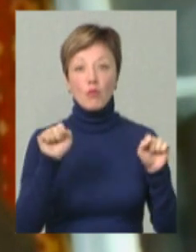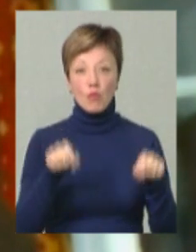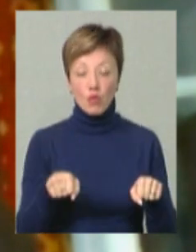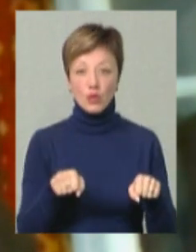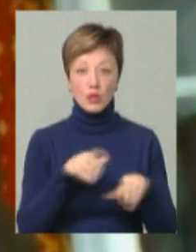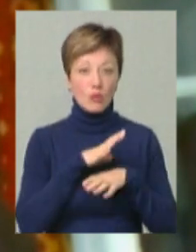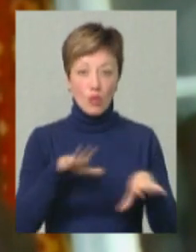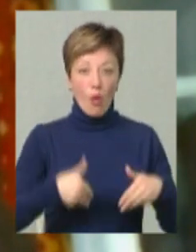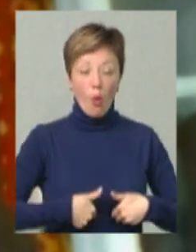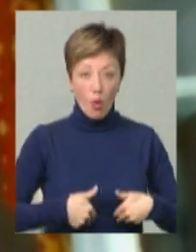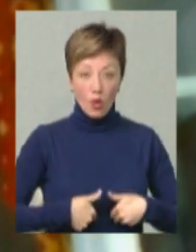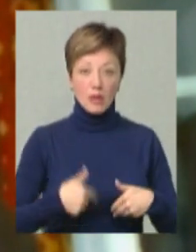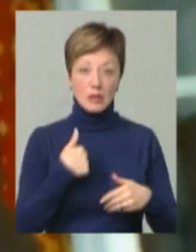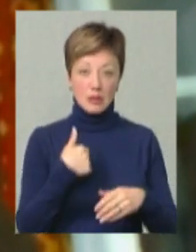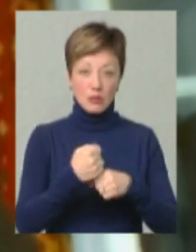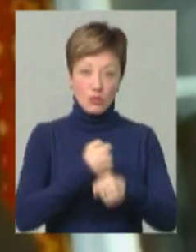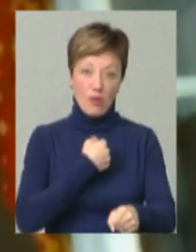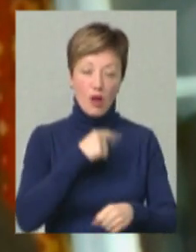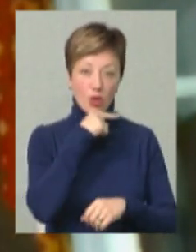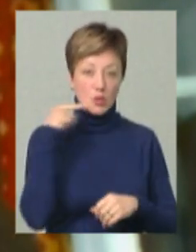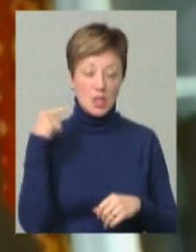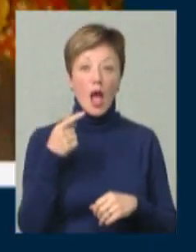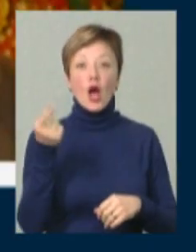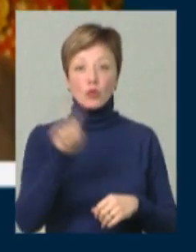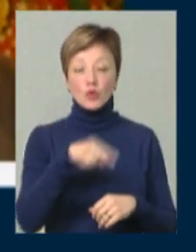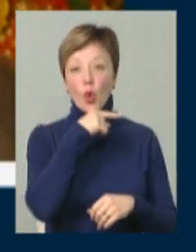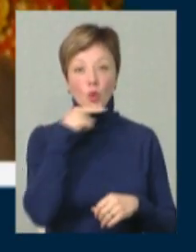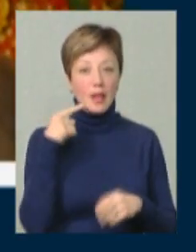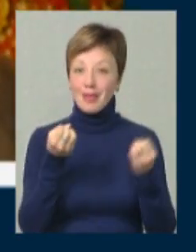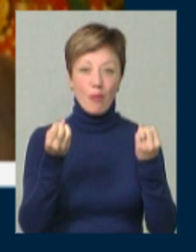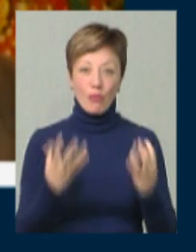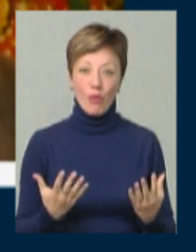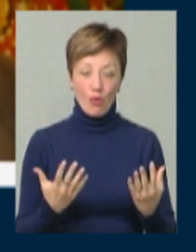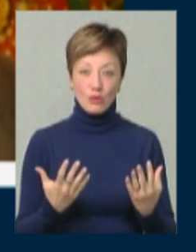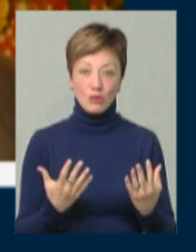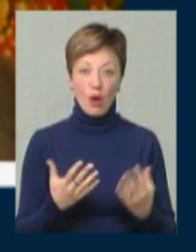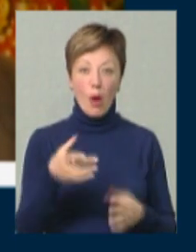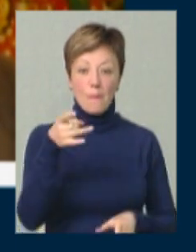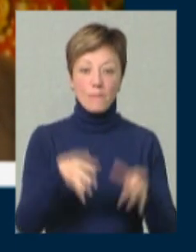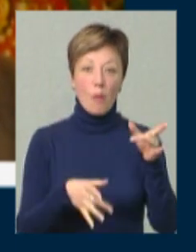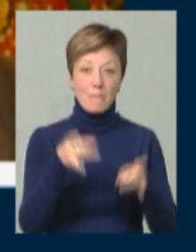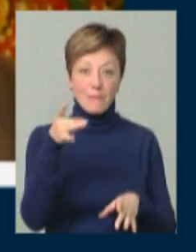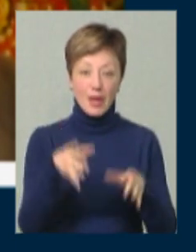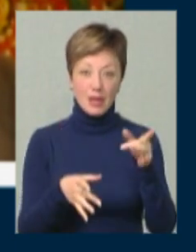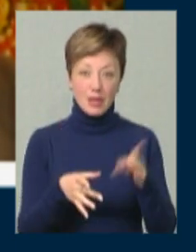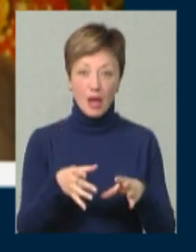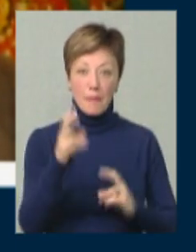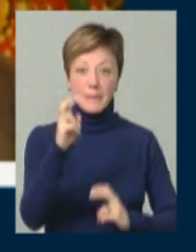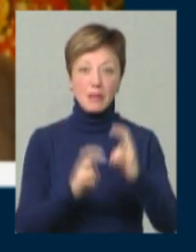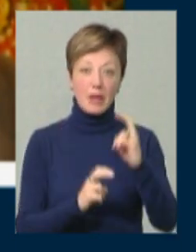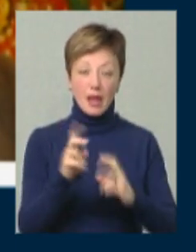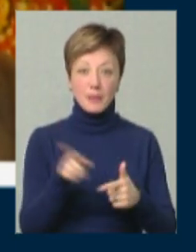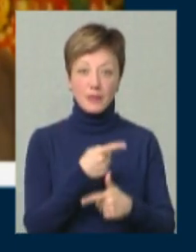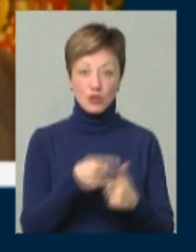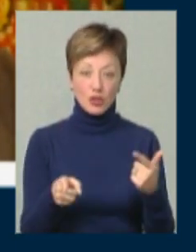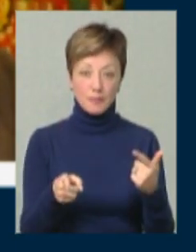уникнути голоду, в який нас штовхає Росія. Тому що Росія не просто бомбить підприємства